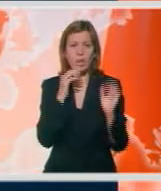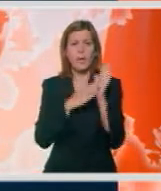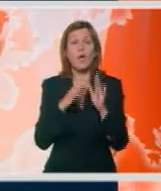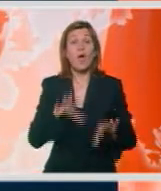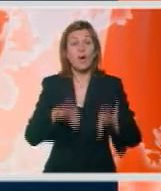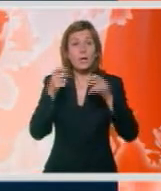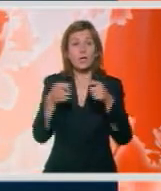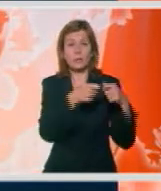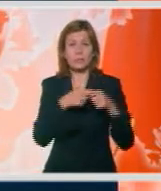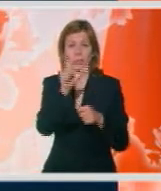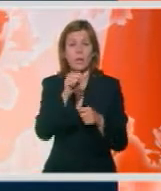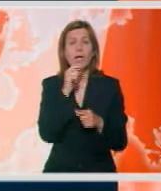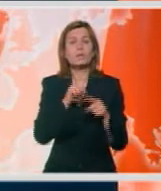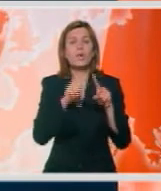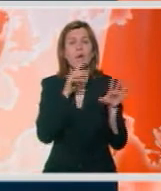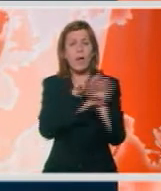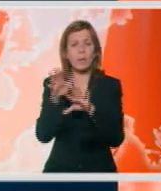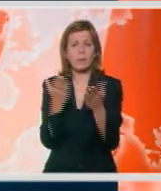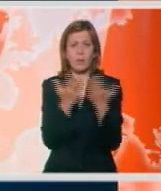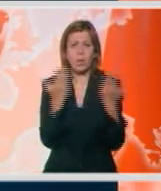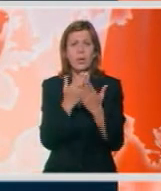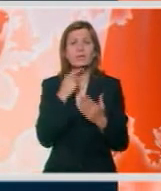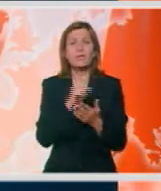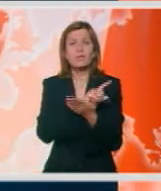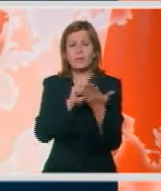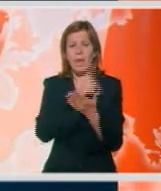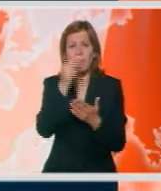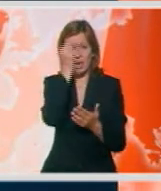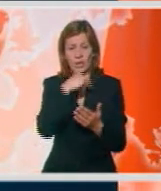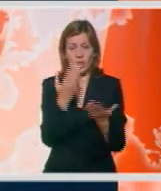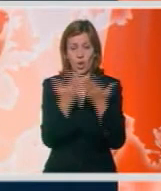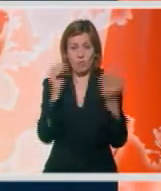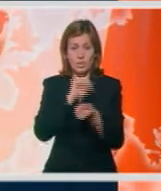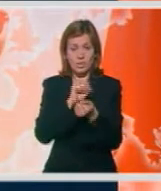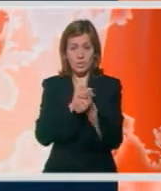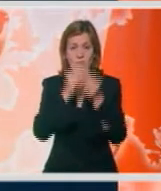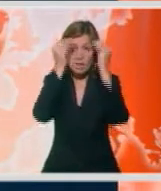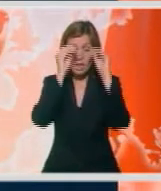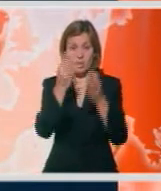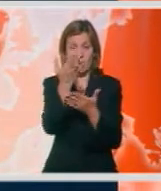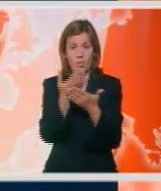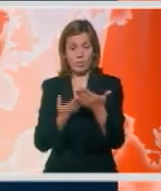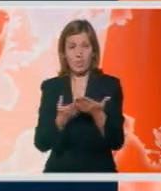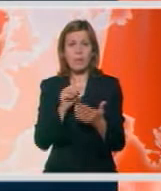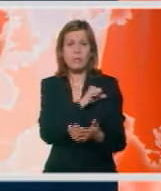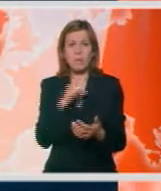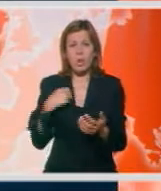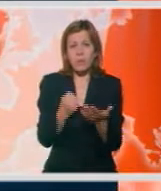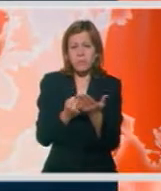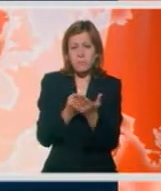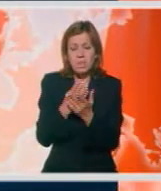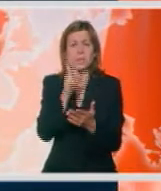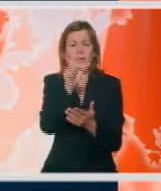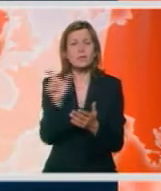organizatore i počini od se napada na novinara Nedeljnika vreme Teofila Pančića. U sopštenju je ocenjeno da je samo brzom reakcijom